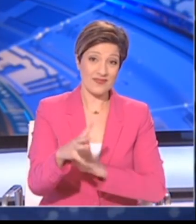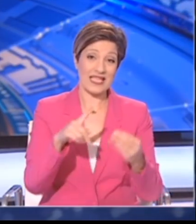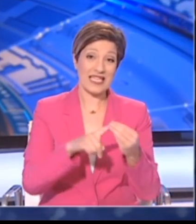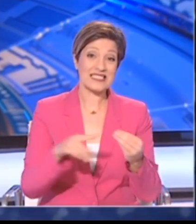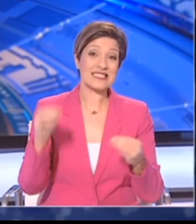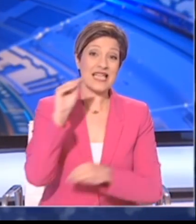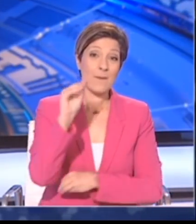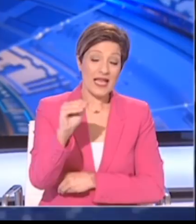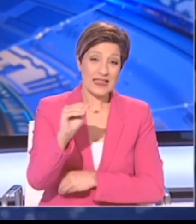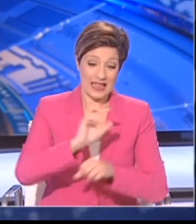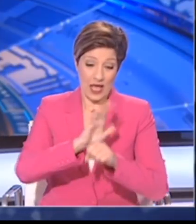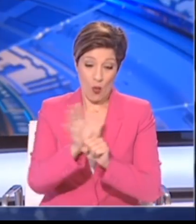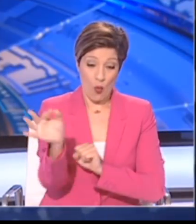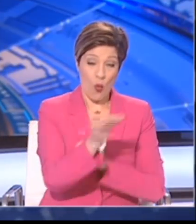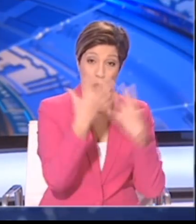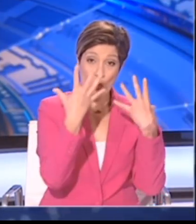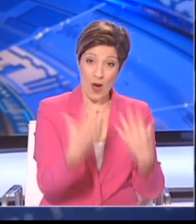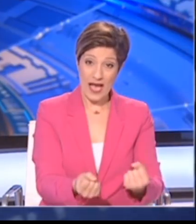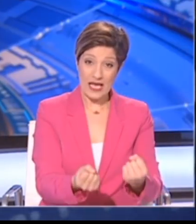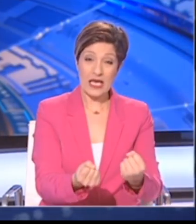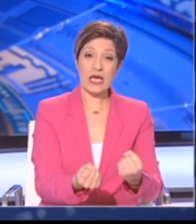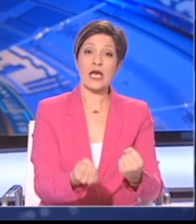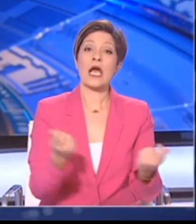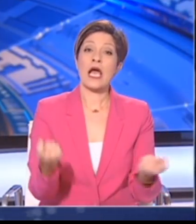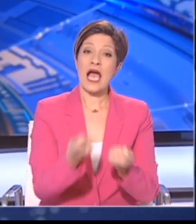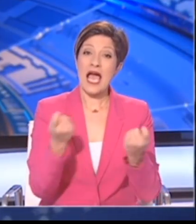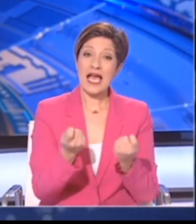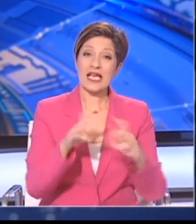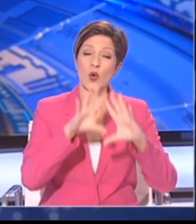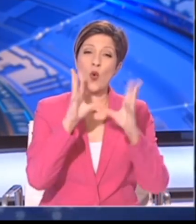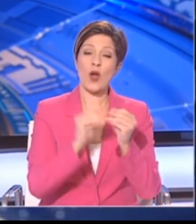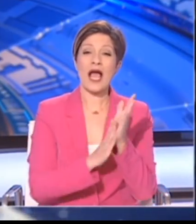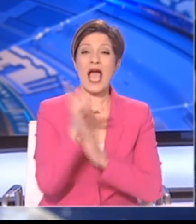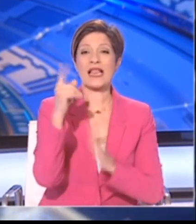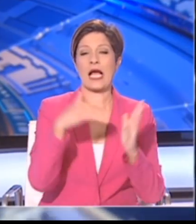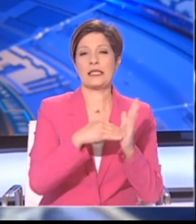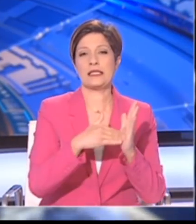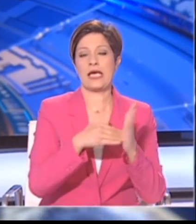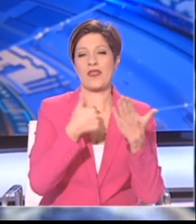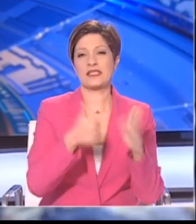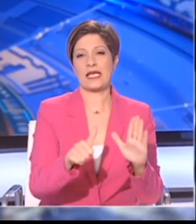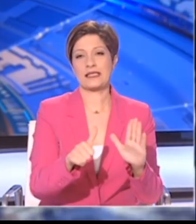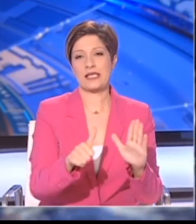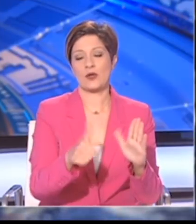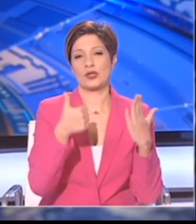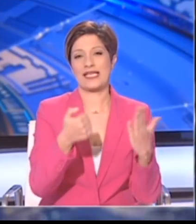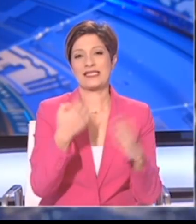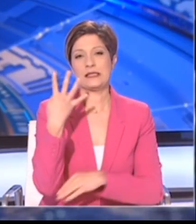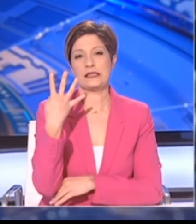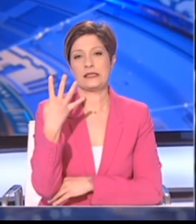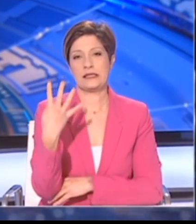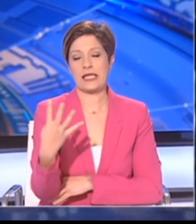COVID-19 εντοπίστηκαν μετά τις διεκπαιραιώσεις συνολικά 11.664